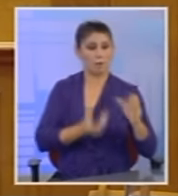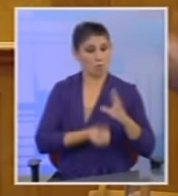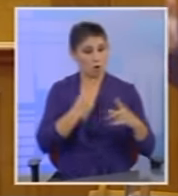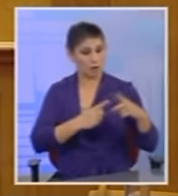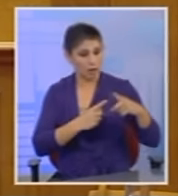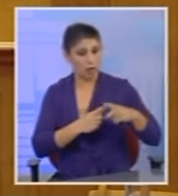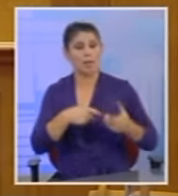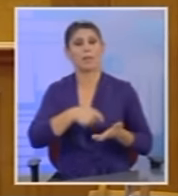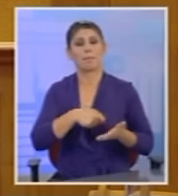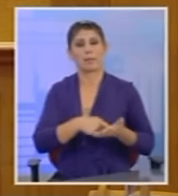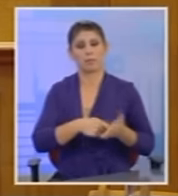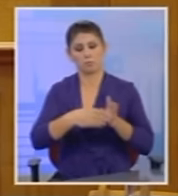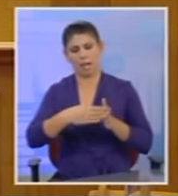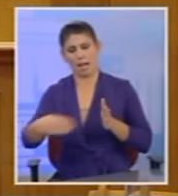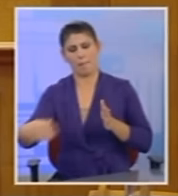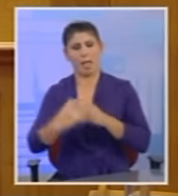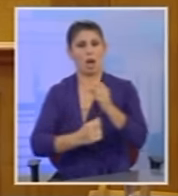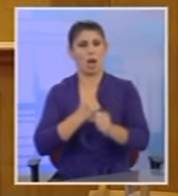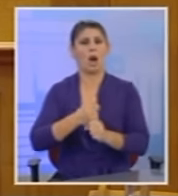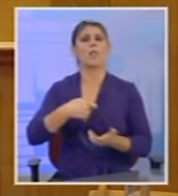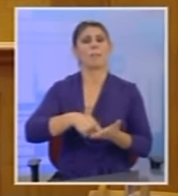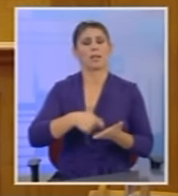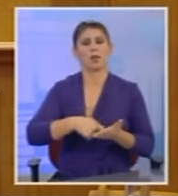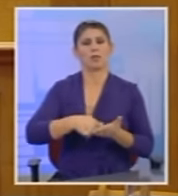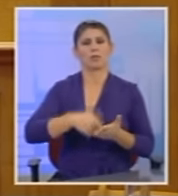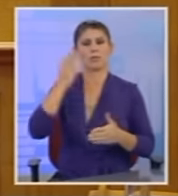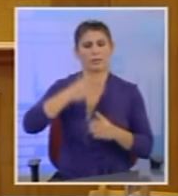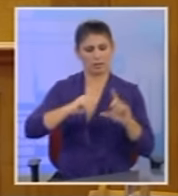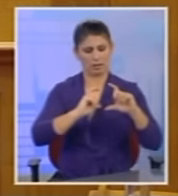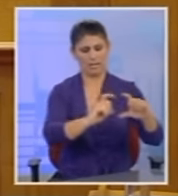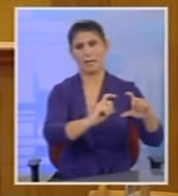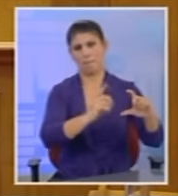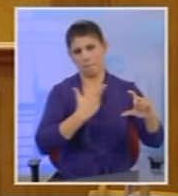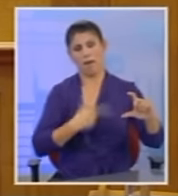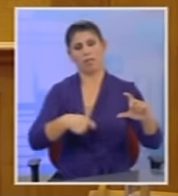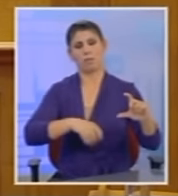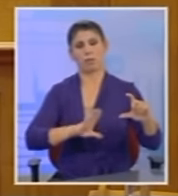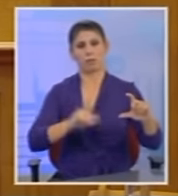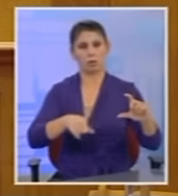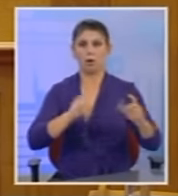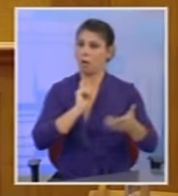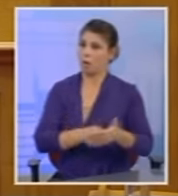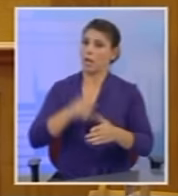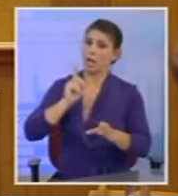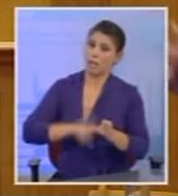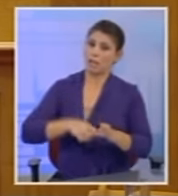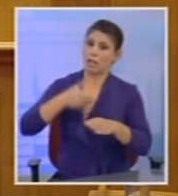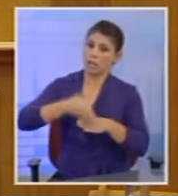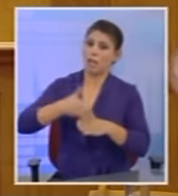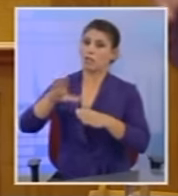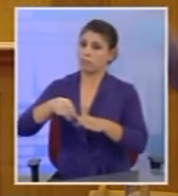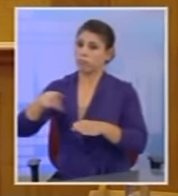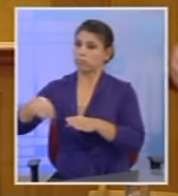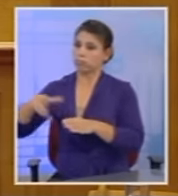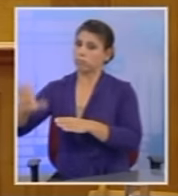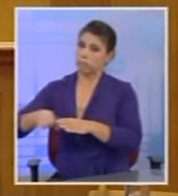τεχνολογίας δεν θα πληρώνουν τέλεια κάποιο χρονικό διάστημα. Και τι κάνατε? Πάλι αφαιρέγκοι. Τώρα αφού πήρε κάποιος κόσμος, πήραν εταιρείες ενικιάσου, πήραν διάφοροι